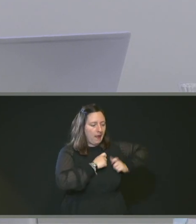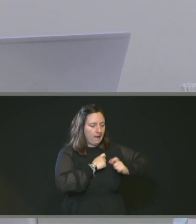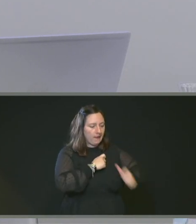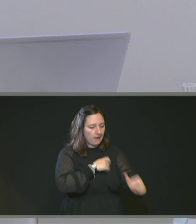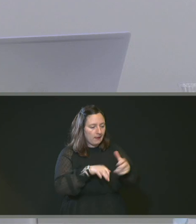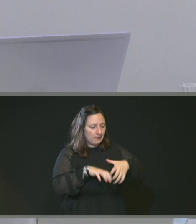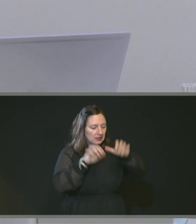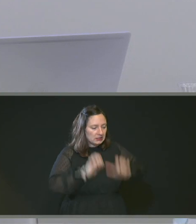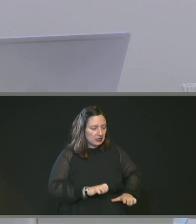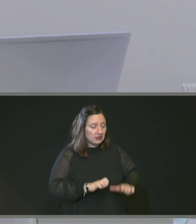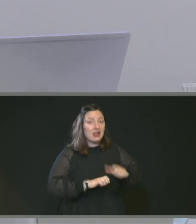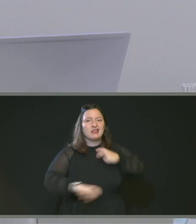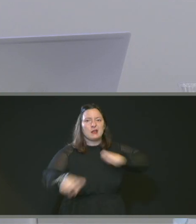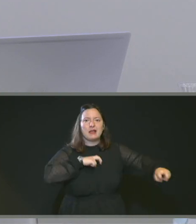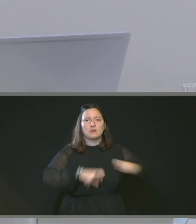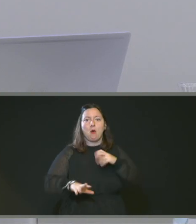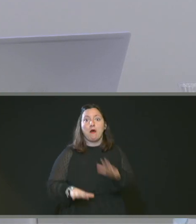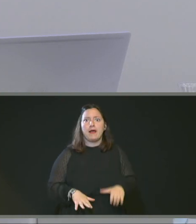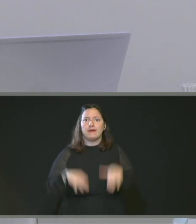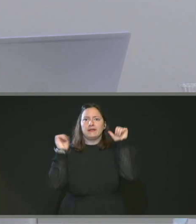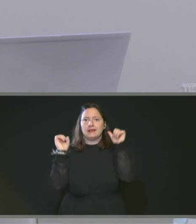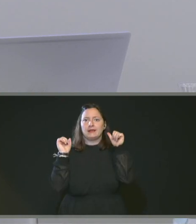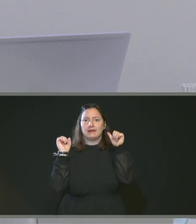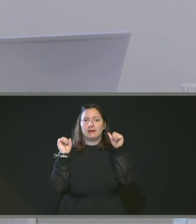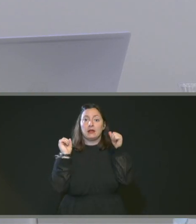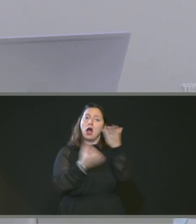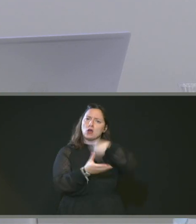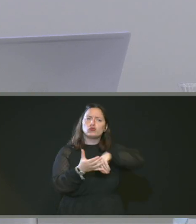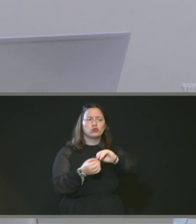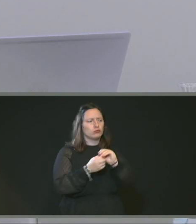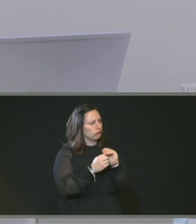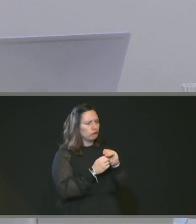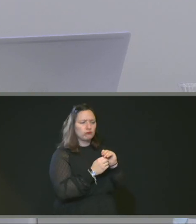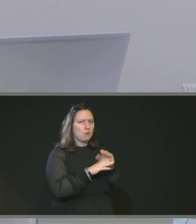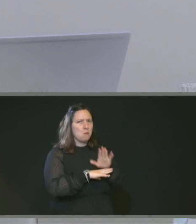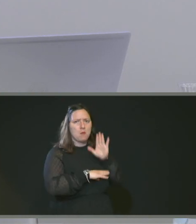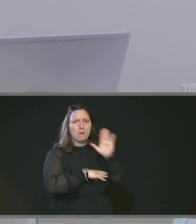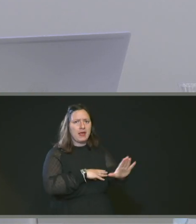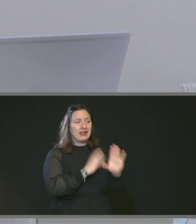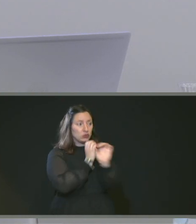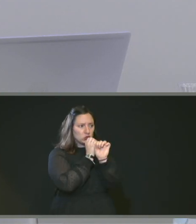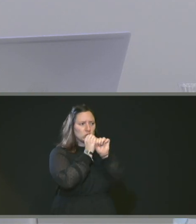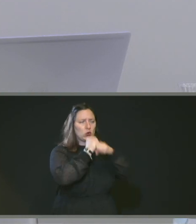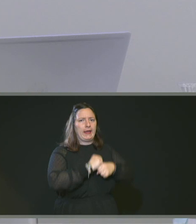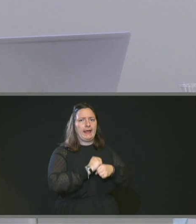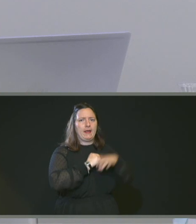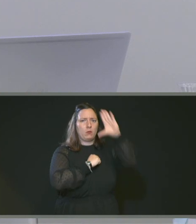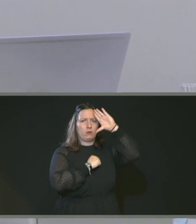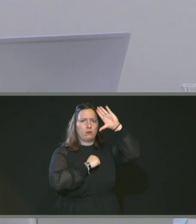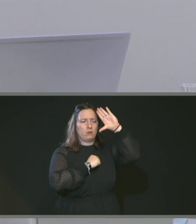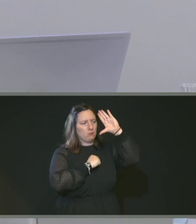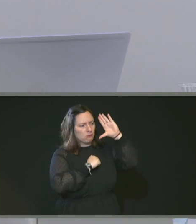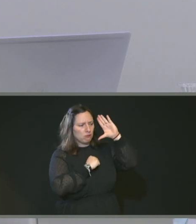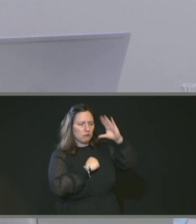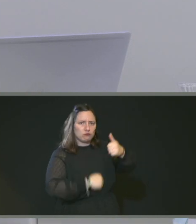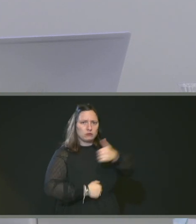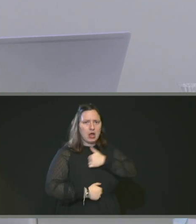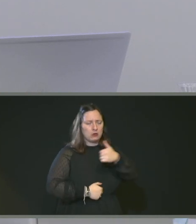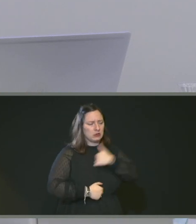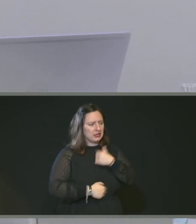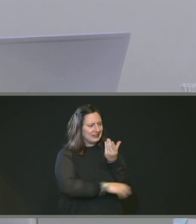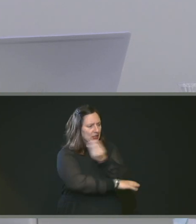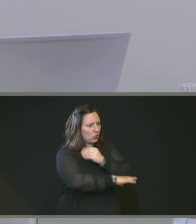déplacements et une garantie de la confidentialité des démarches administratives avec un outil où les données personnelles sont